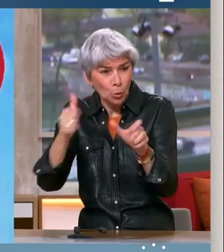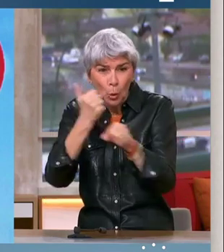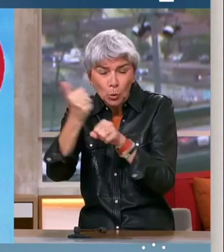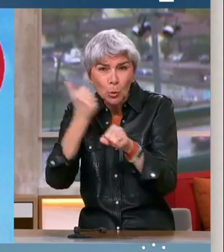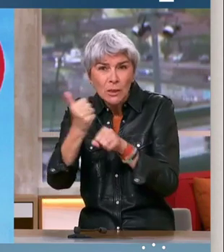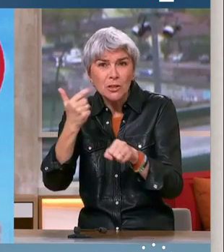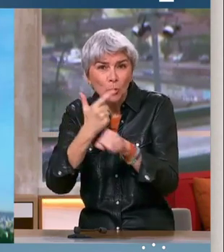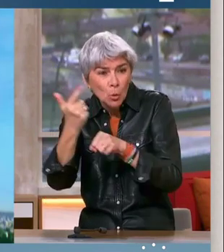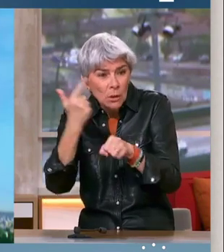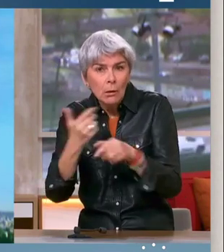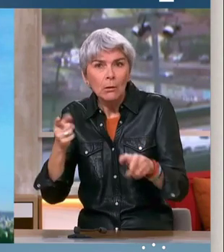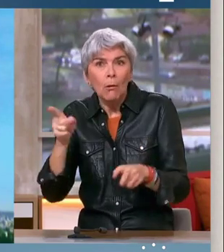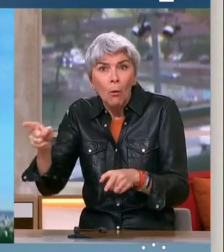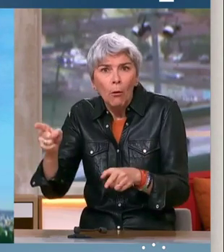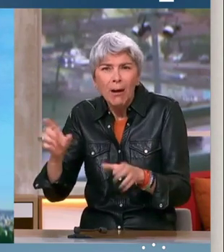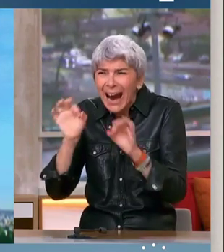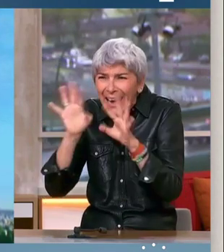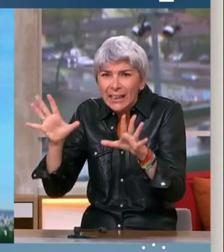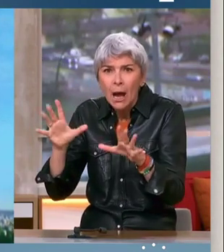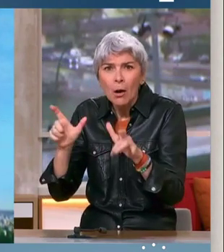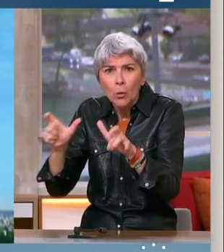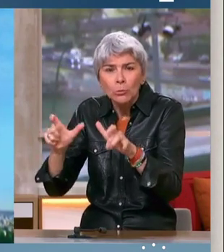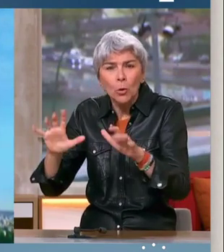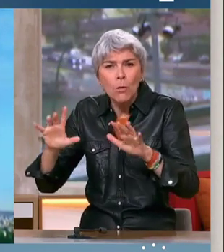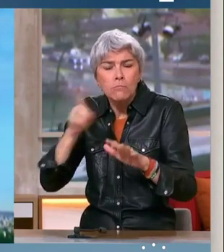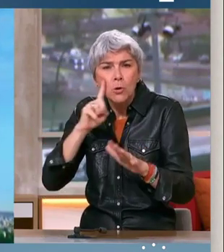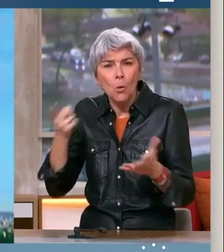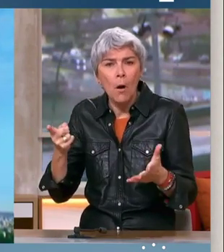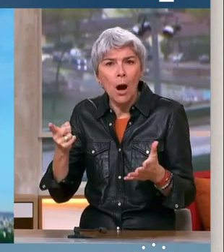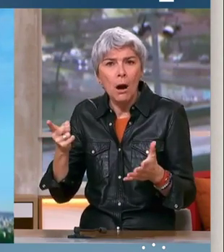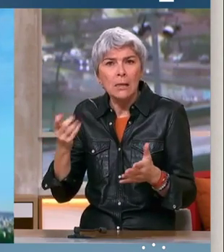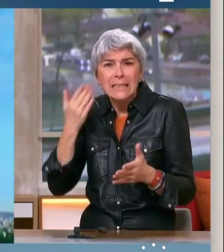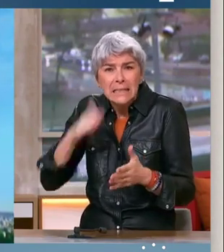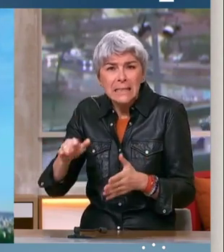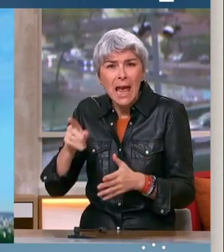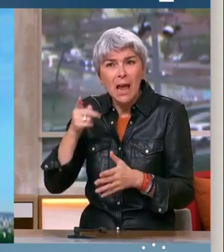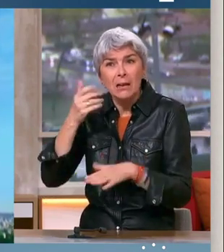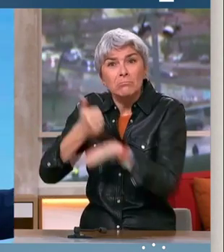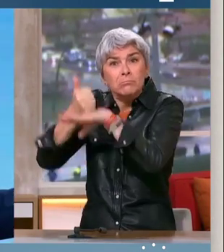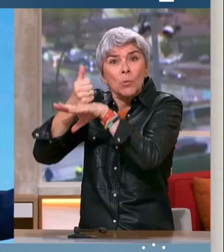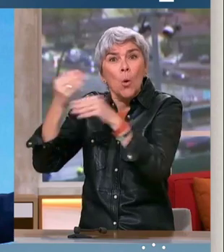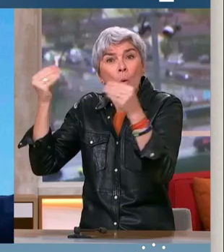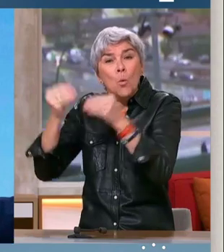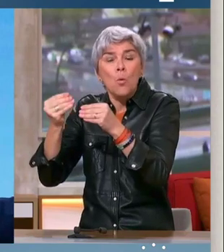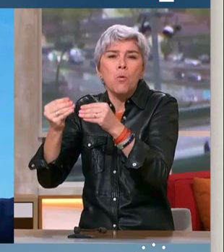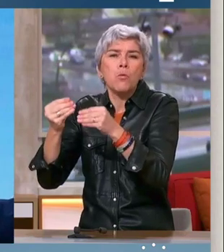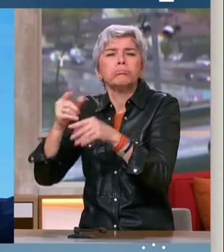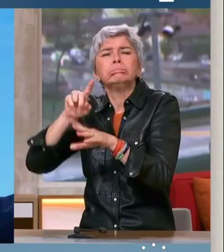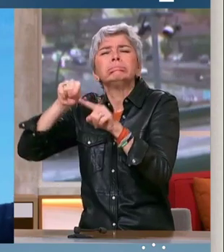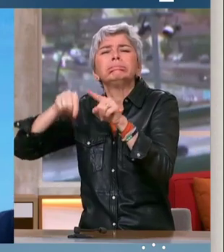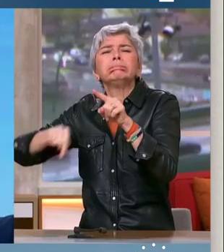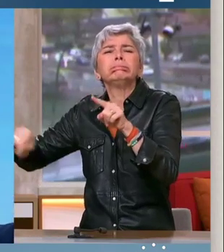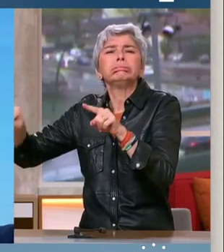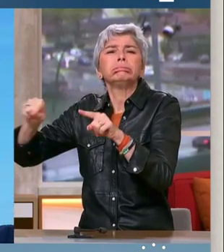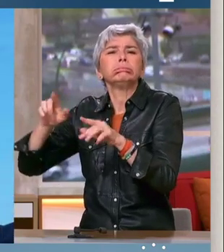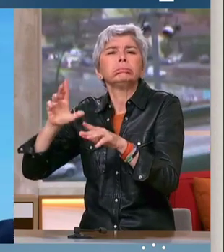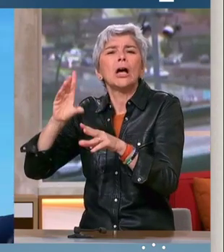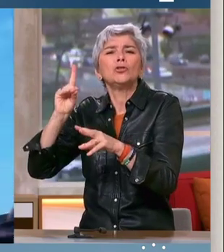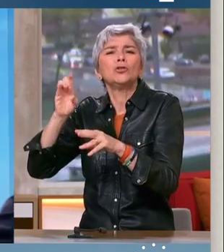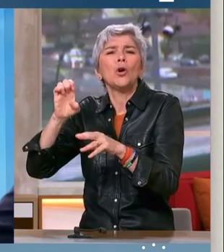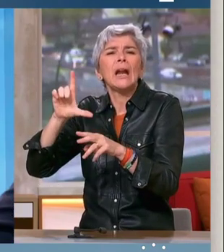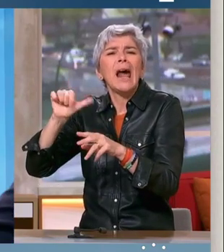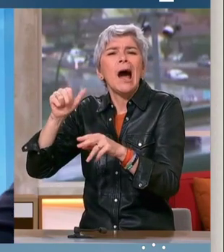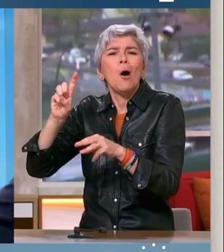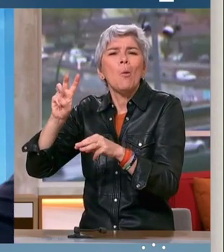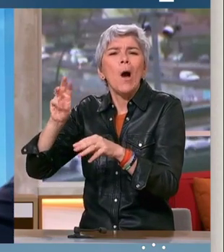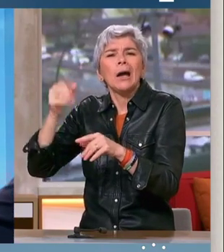ans, tous les deux ans. Comment ça se fait qu'il n'y a eu aucun contrôle ? Pour une boîte dont on sait que son siège, il est installé dans un paradis fiscal, le Delaware. Le Delaware,